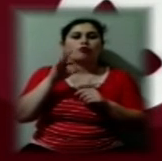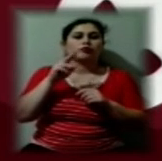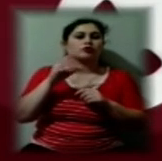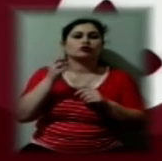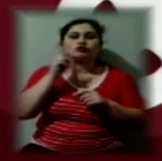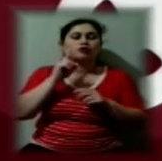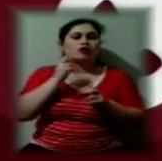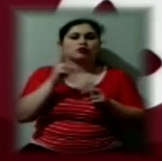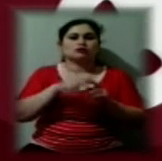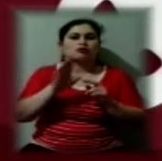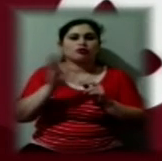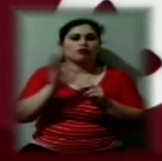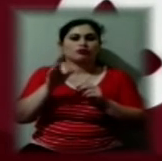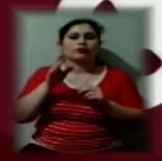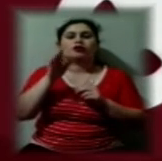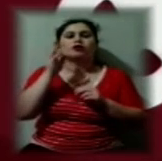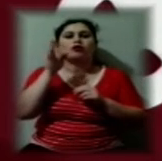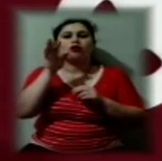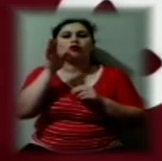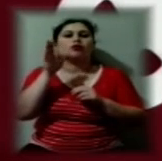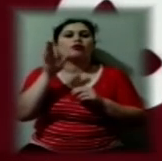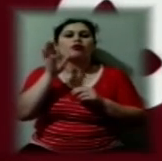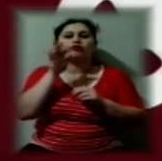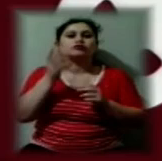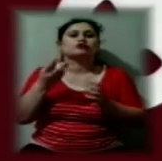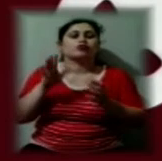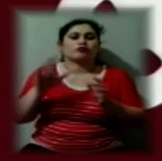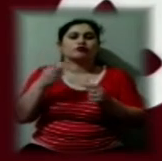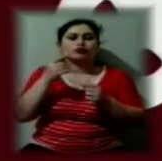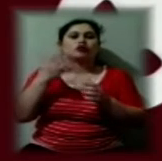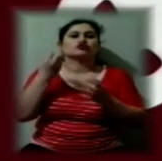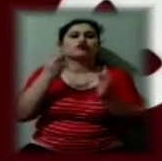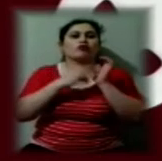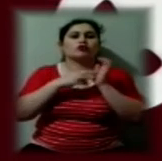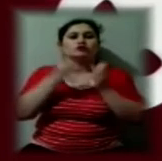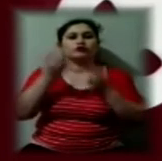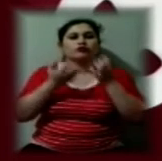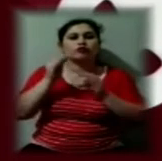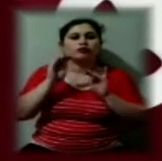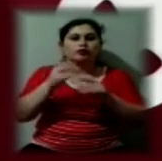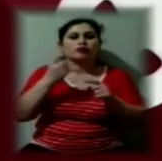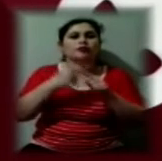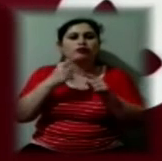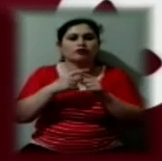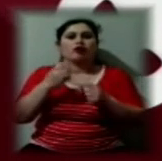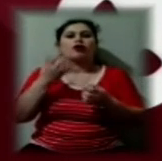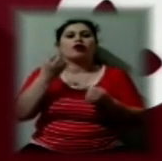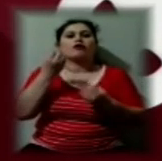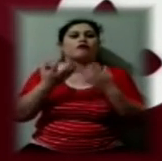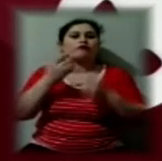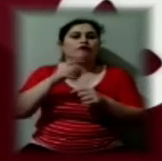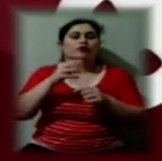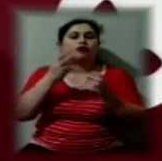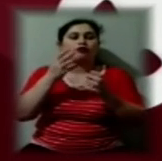Об'єкт ще не завершений, його ще не введено в експлуатацію. Буде встановлено 8 світлофорів на цьому перехресті,